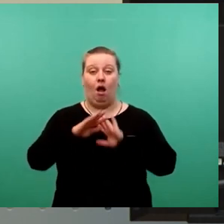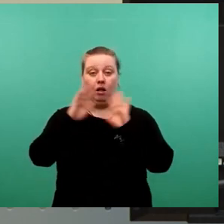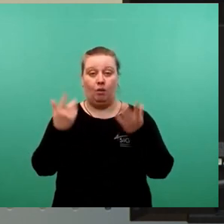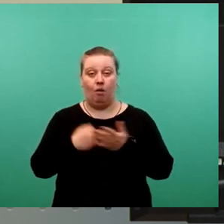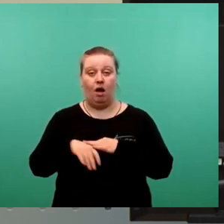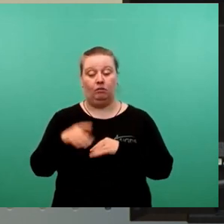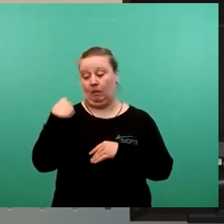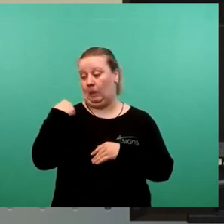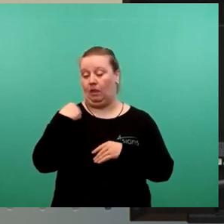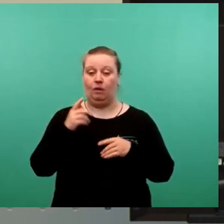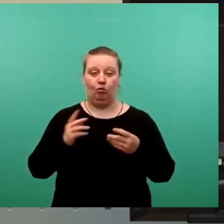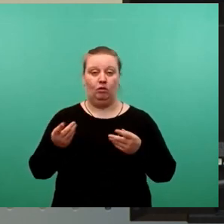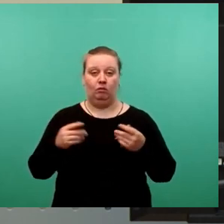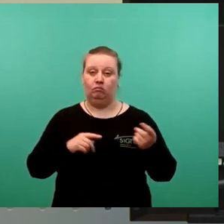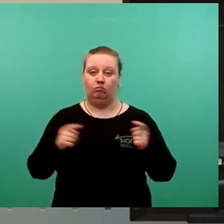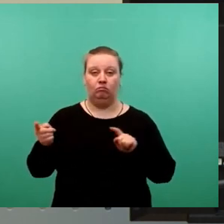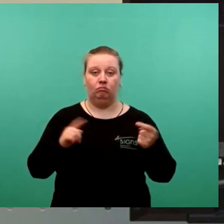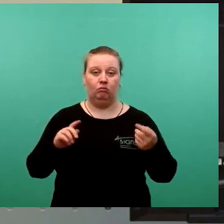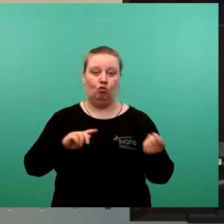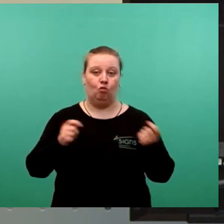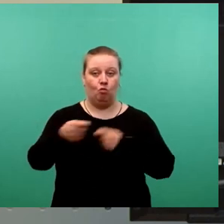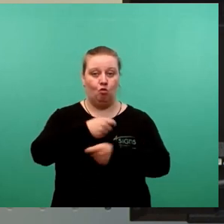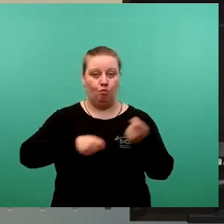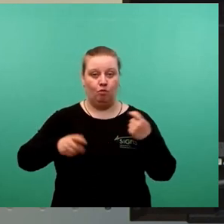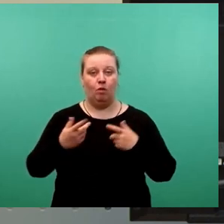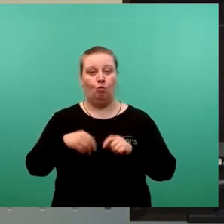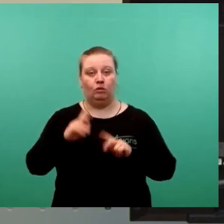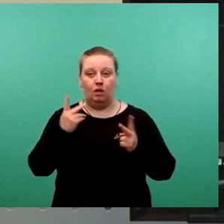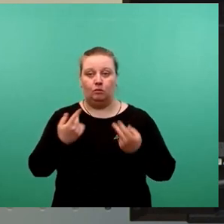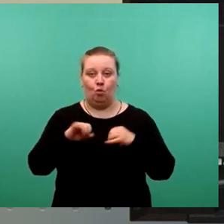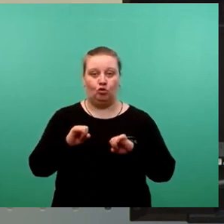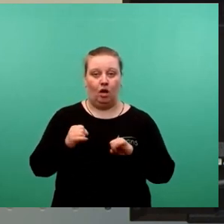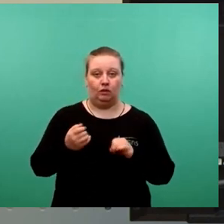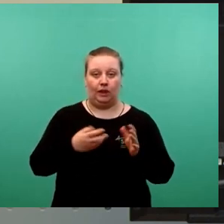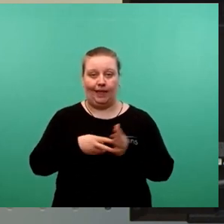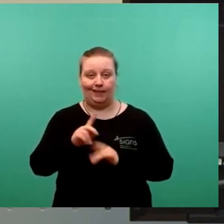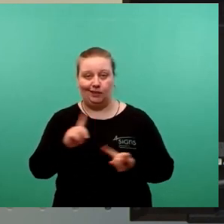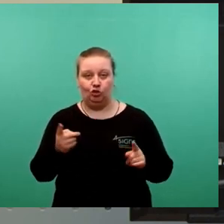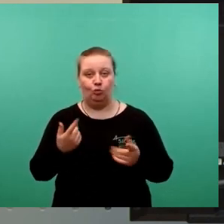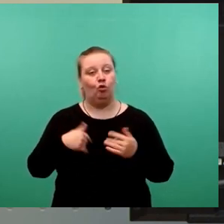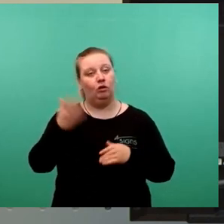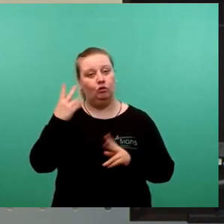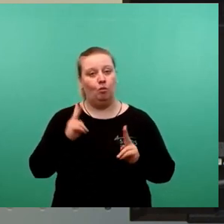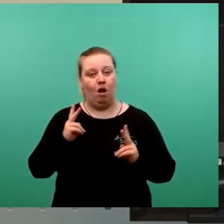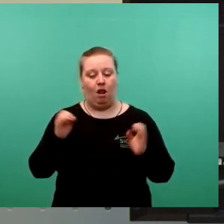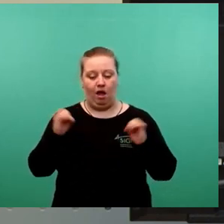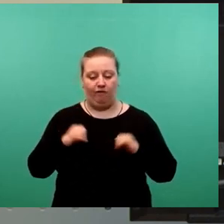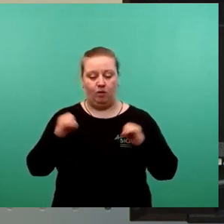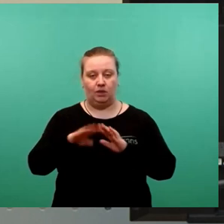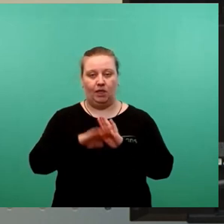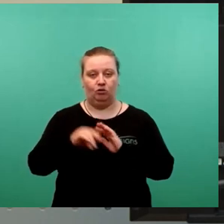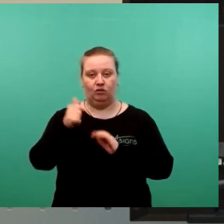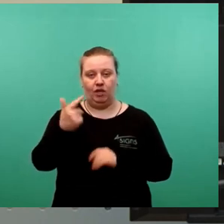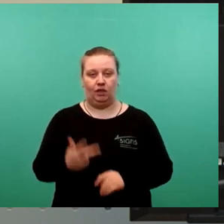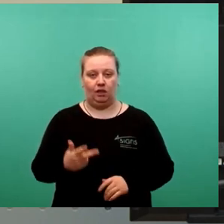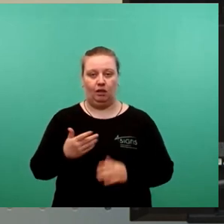jüngster Zeit machten schließlich die Option unrealistisch, die Einvernehmensregel mit einer Zweidrittelmehrheit